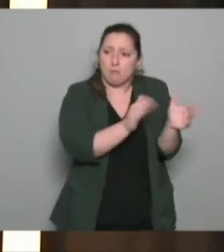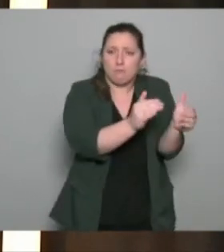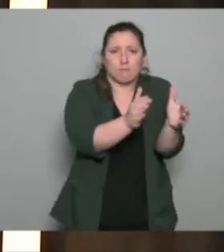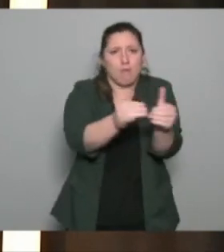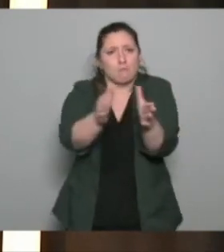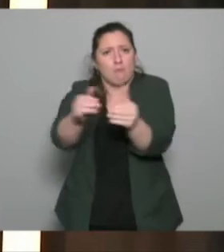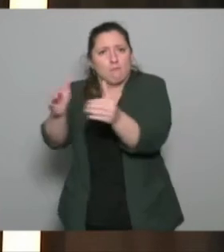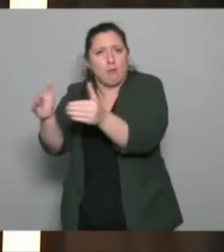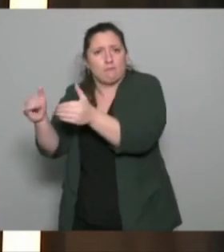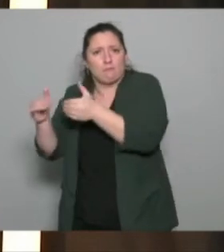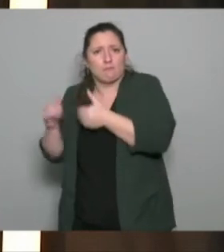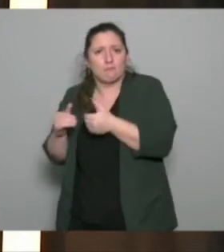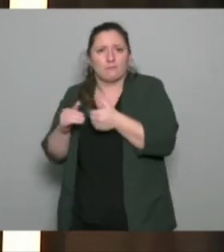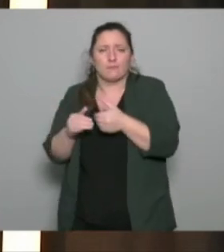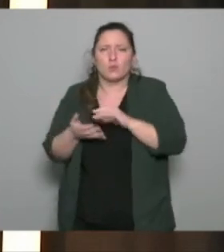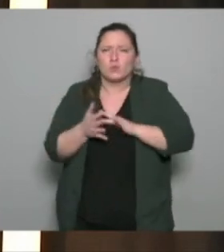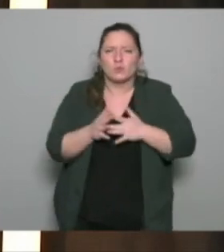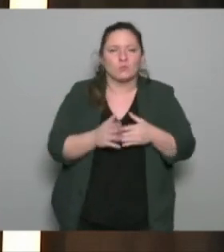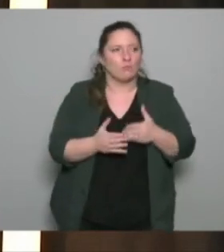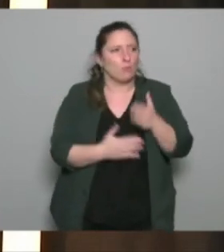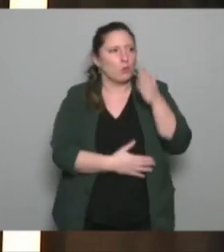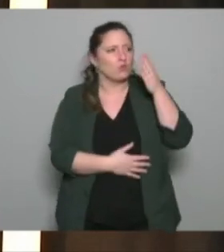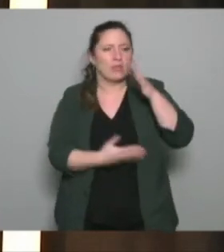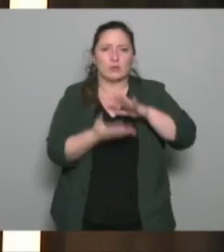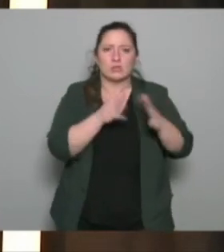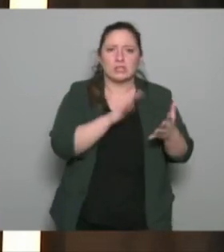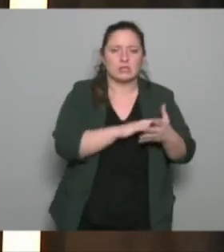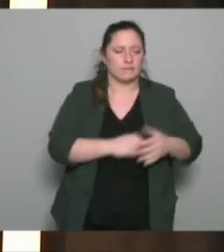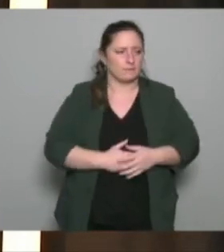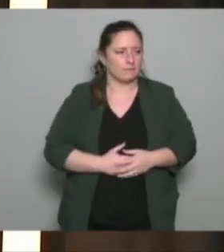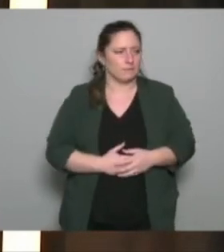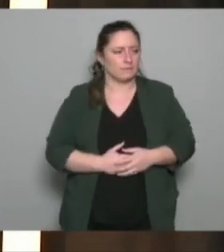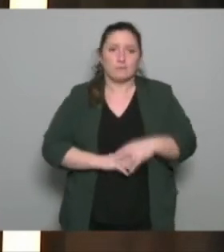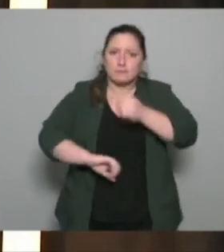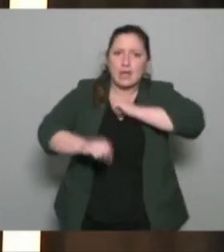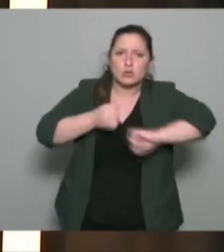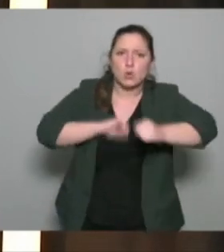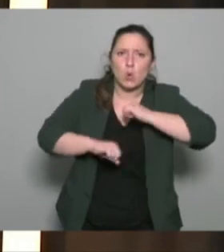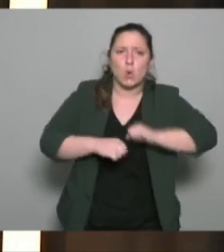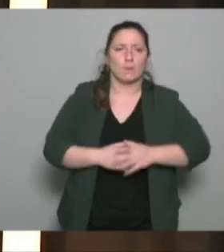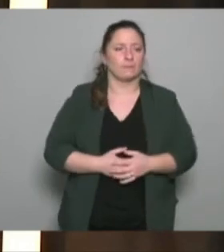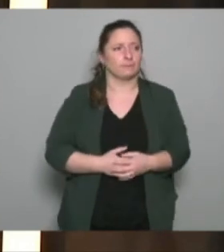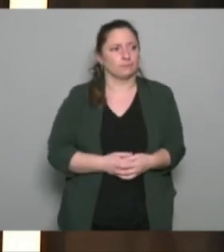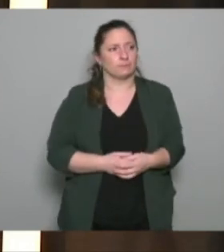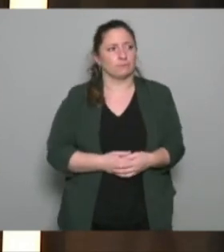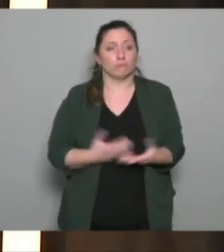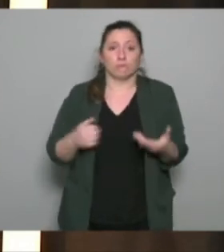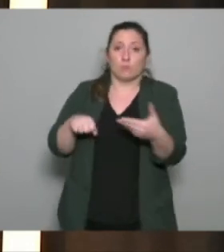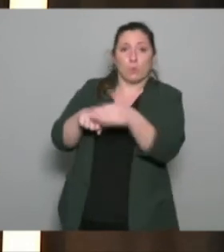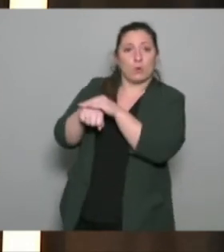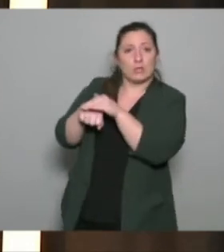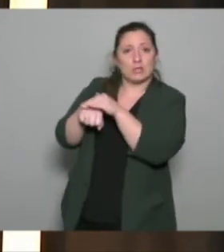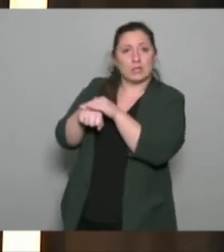tout projet qu'il soit associatif qu'il soit d'action qu'il soit de politique